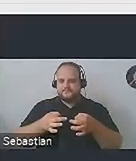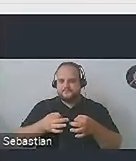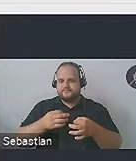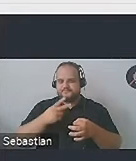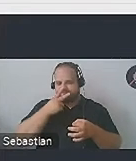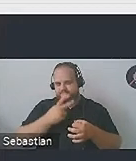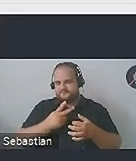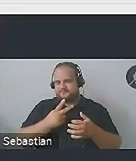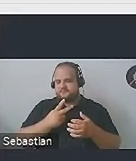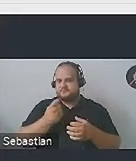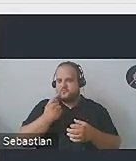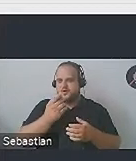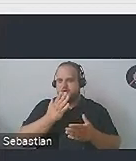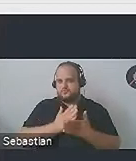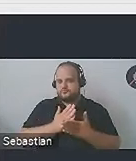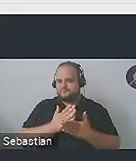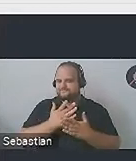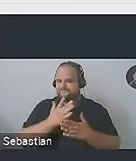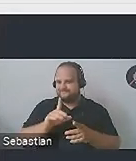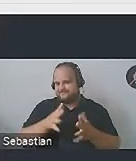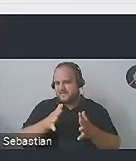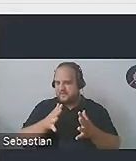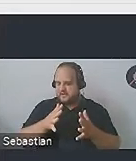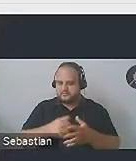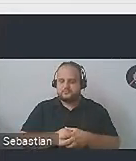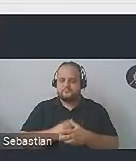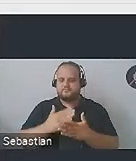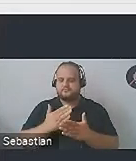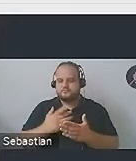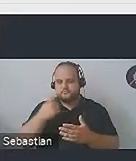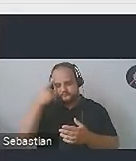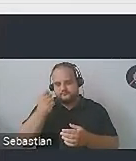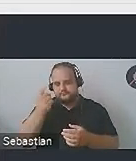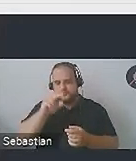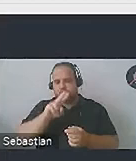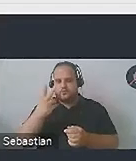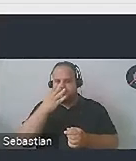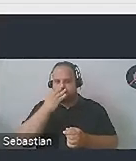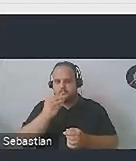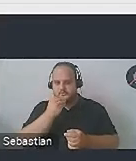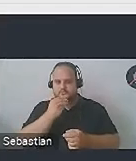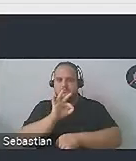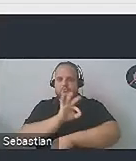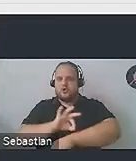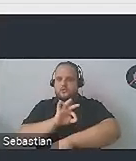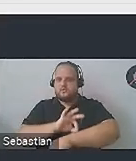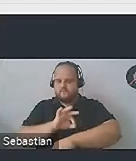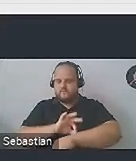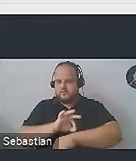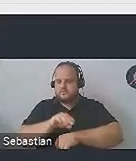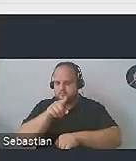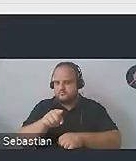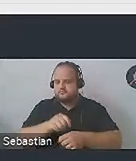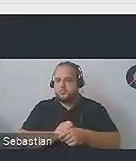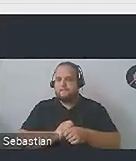troszeczkę takie już niedojrzałe i staramy się myśleć o tym drugim obrazie, czyli projektowaniu uniwersalnym, które